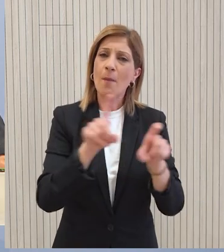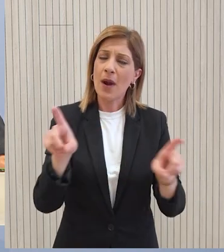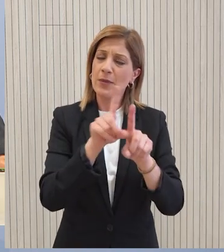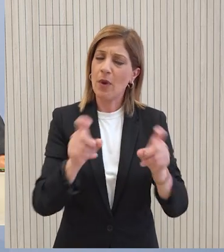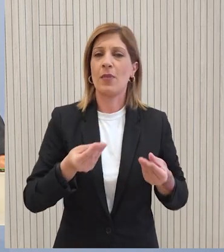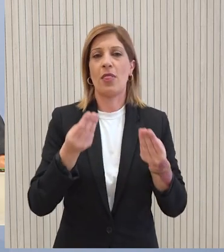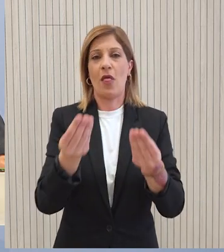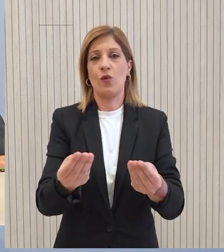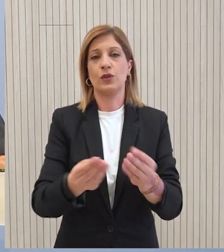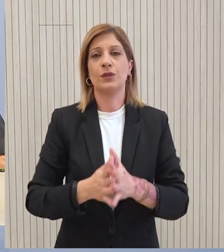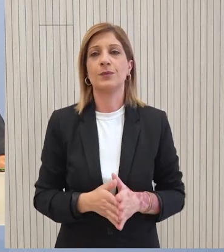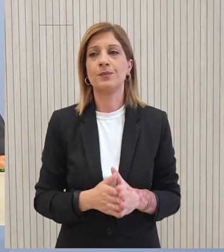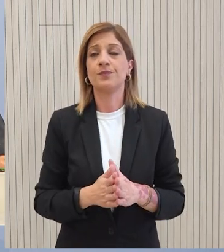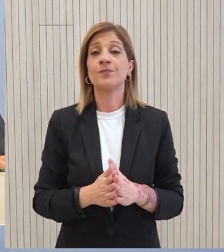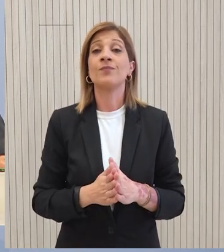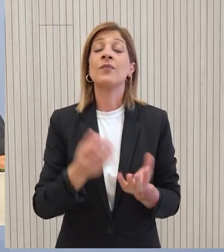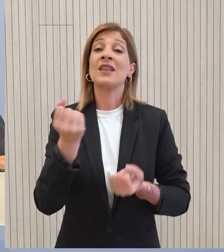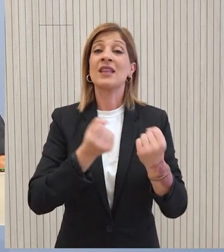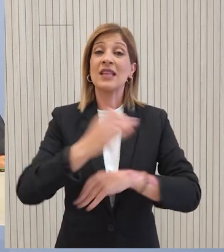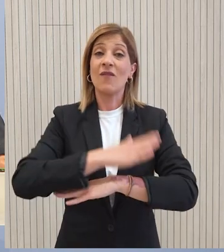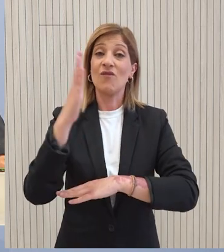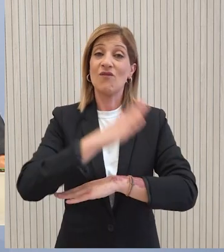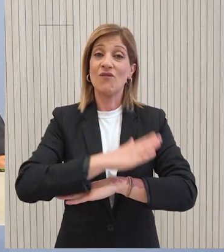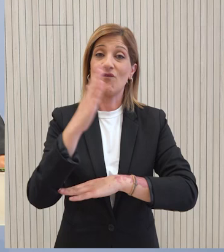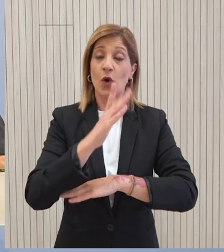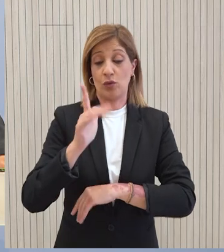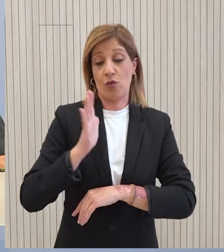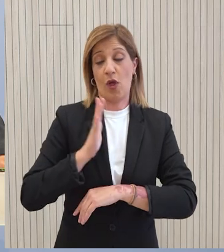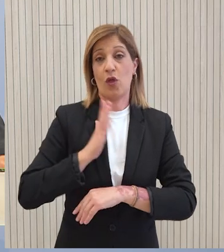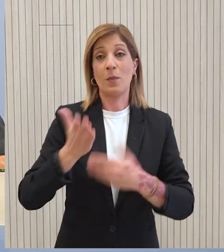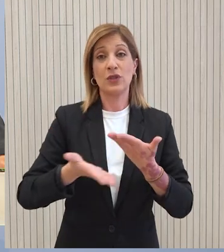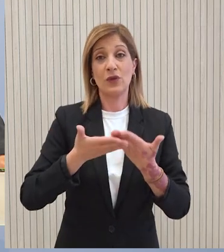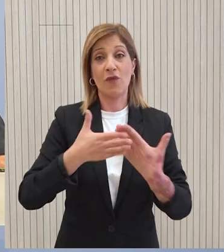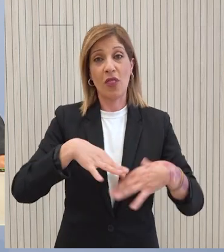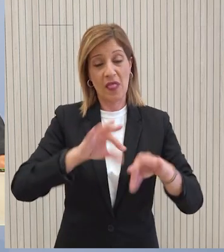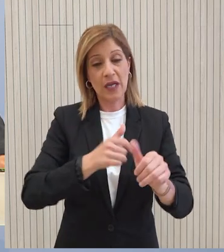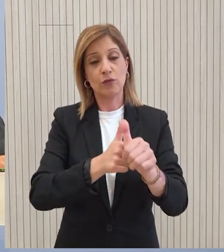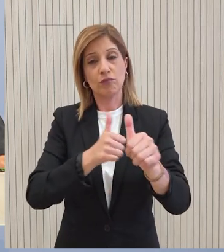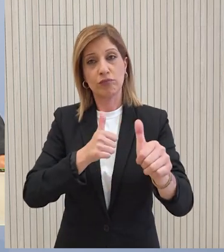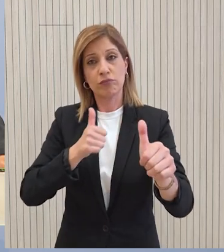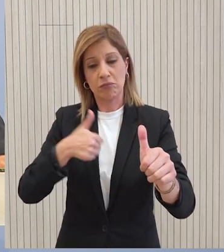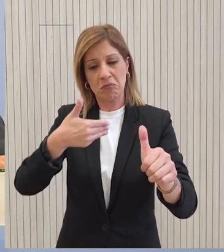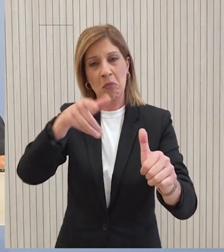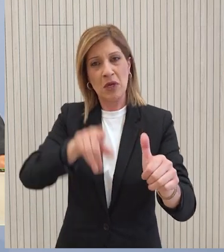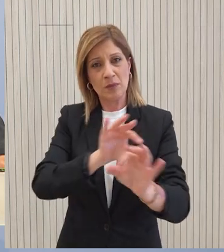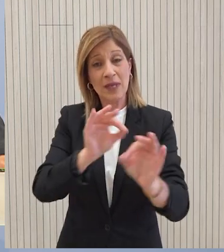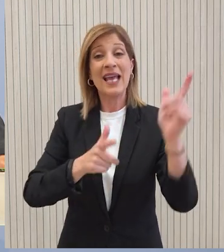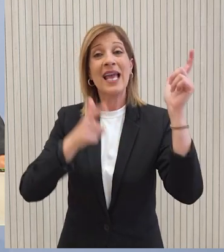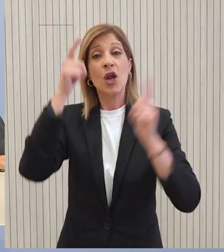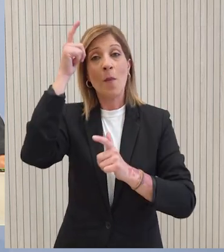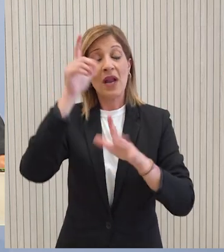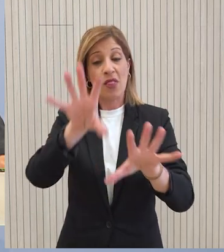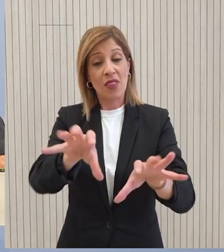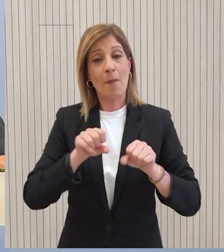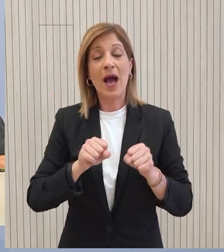προς αυτόν τον σκοπό. Τα φορτηγά που μεταφέρουν ανθρωπιστική βοήθεια αναμένεται να αρχίσουν να μετακινούνται στην ξηρά τις επόμενες μέρες. Τα ενωμένα έθνη θα